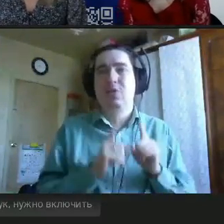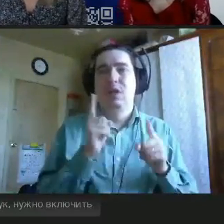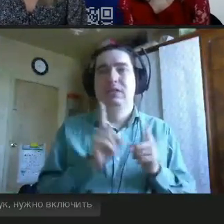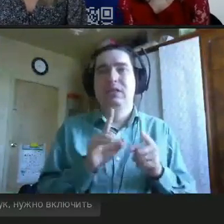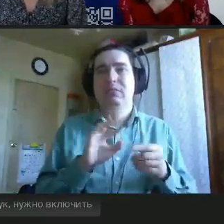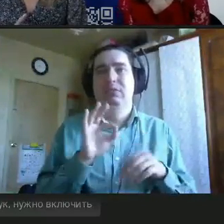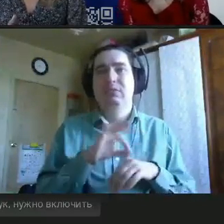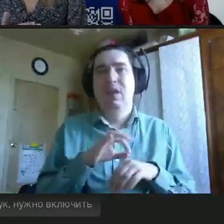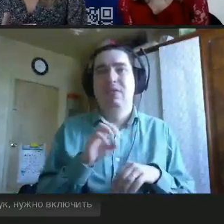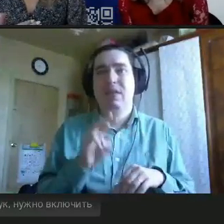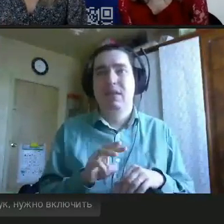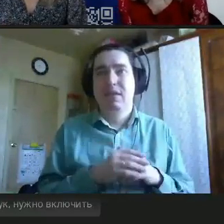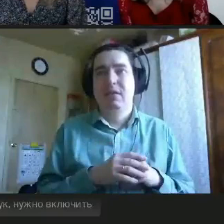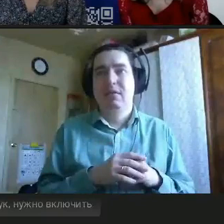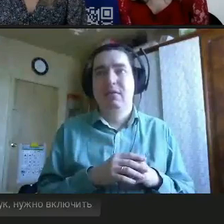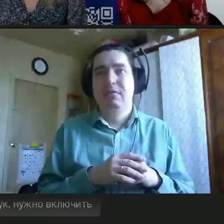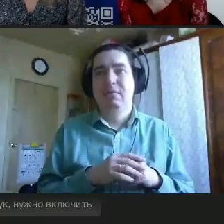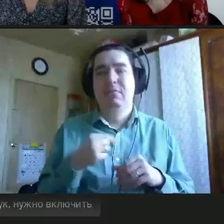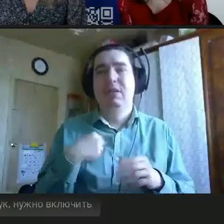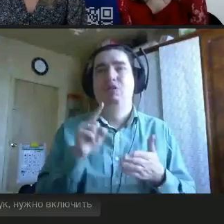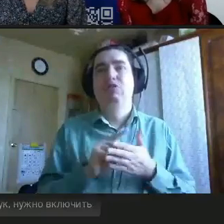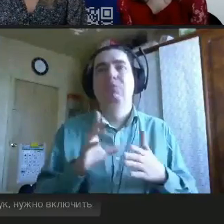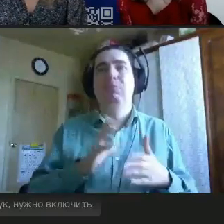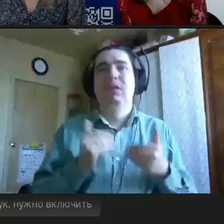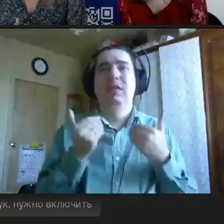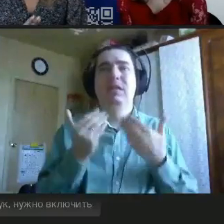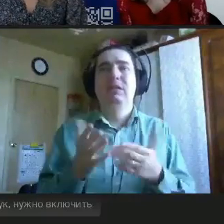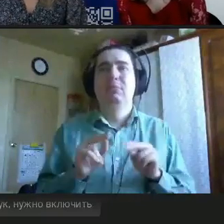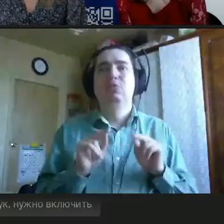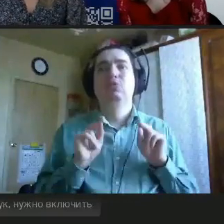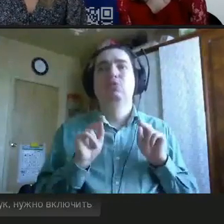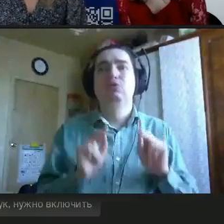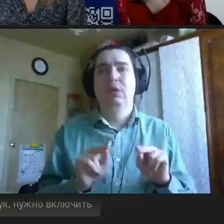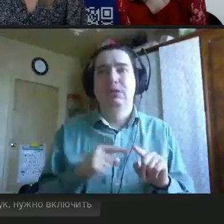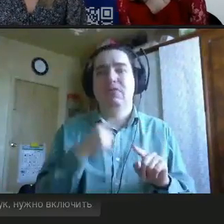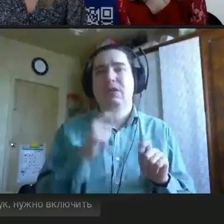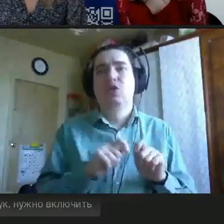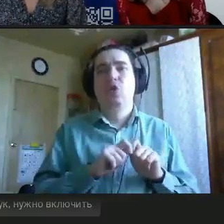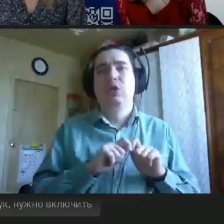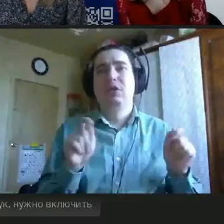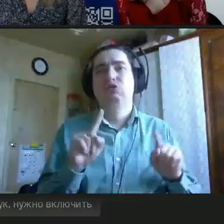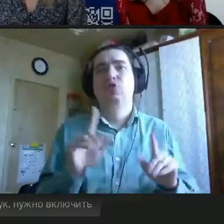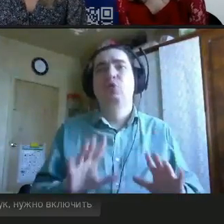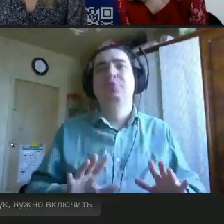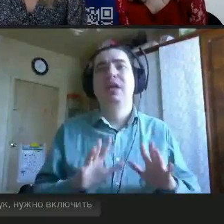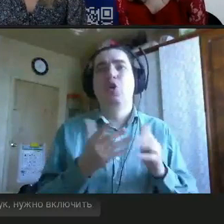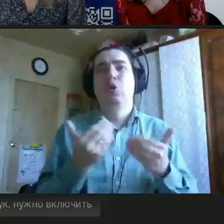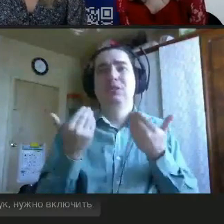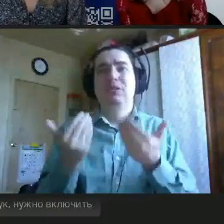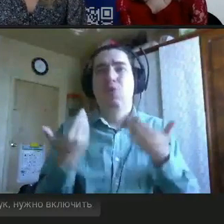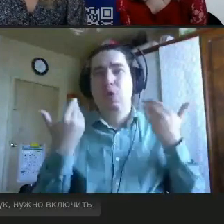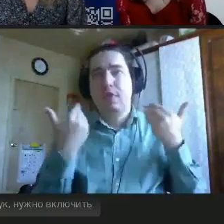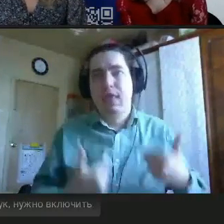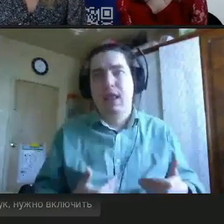быть с ними честными, мы должны открыто им говорить о том, что происходит с их телом, с